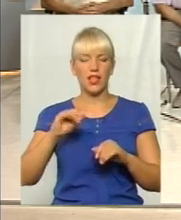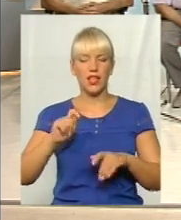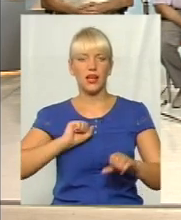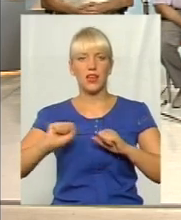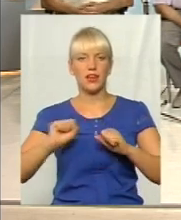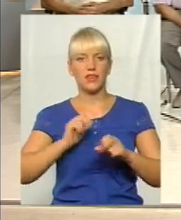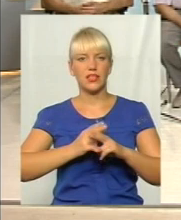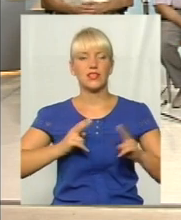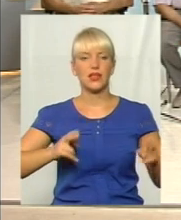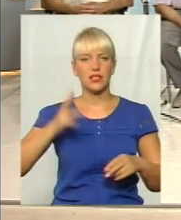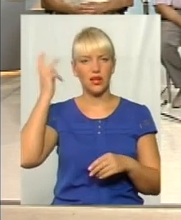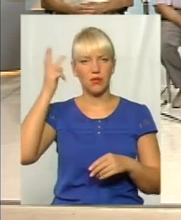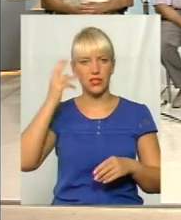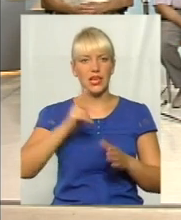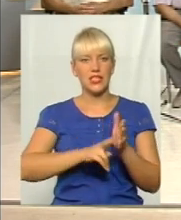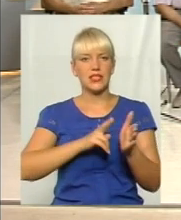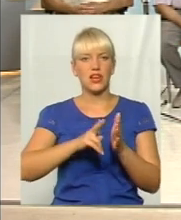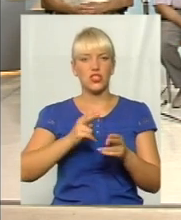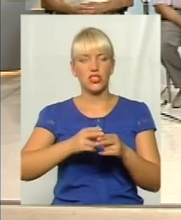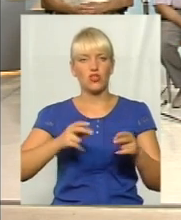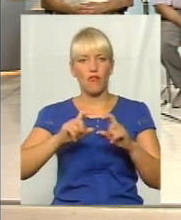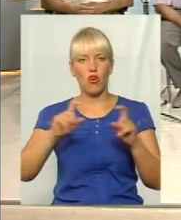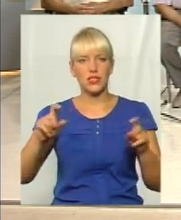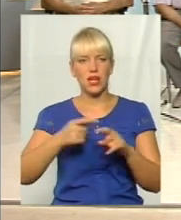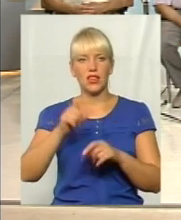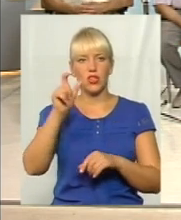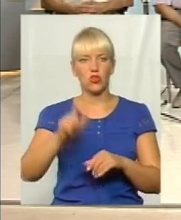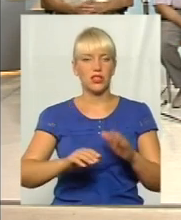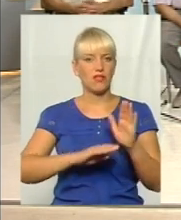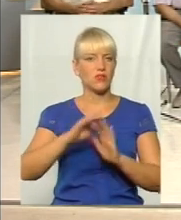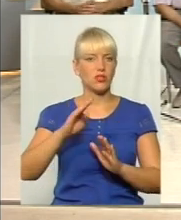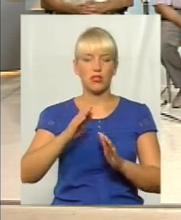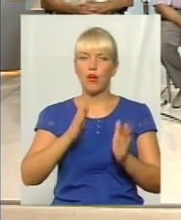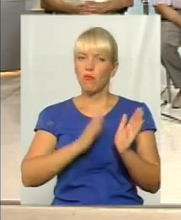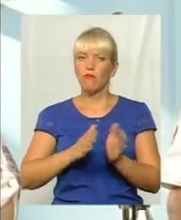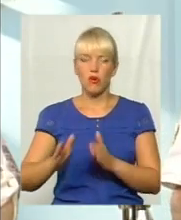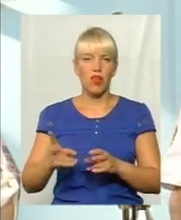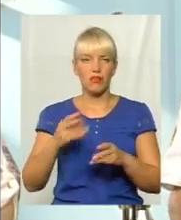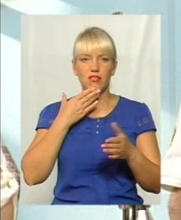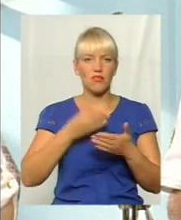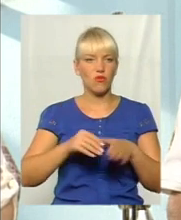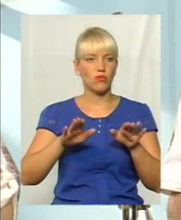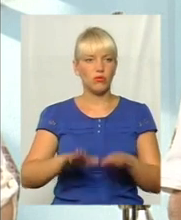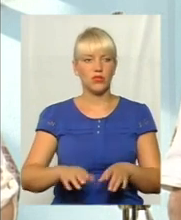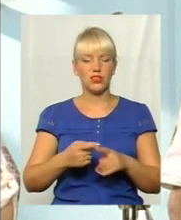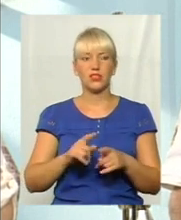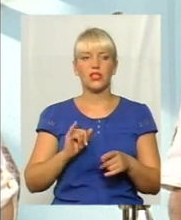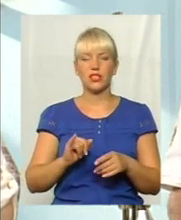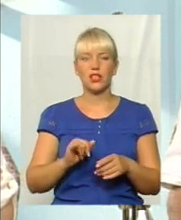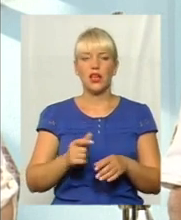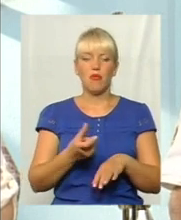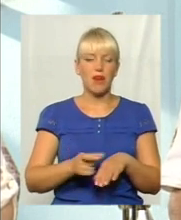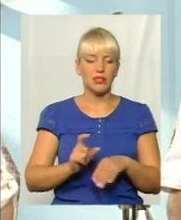станції Хмельницьків, залізничного вокзалу людина високопорядна на своєму місці і максимальні умови доступності